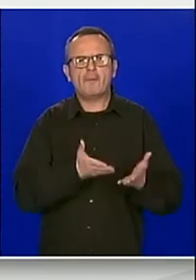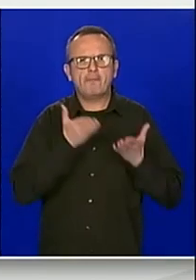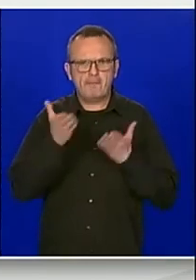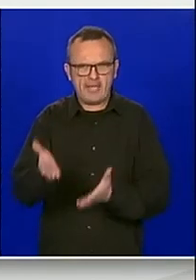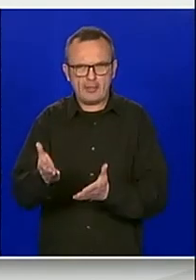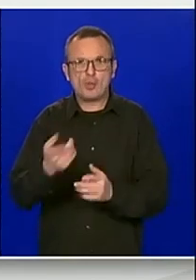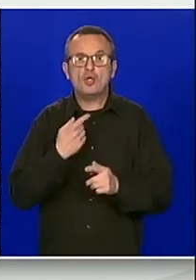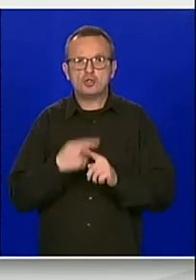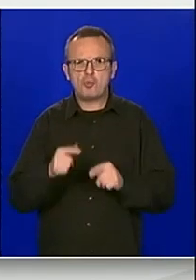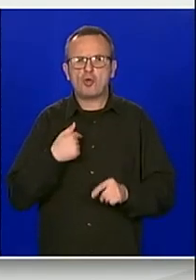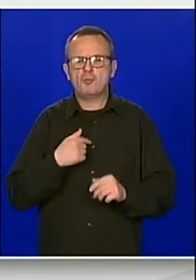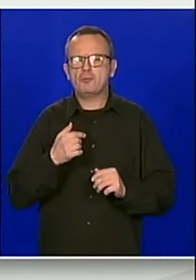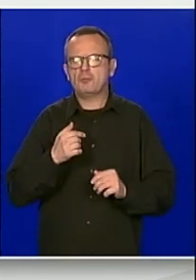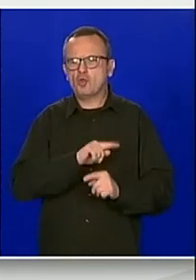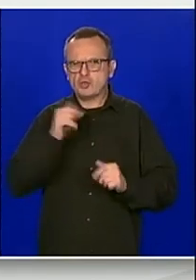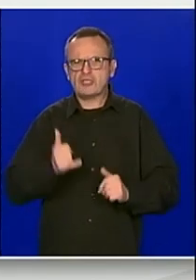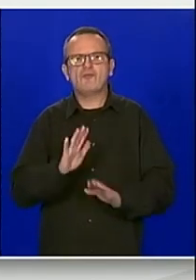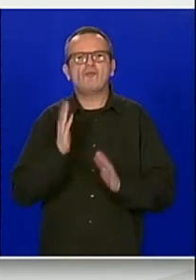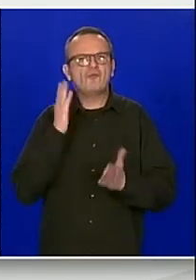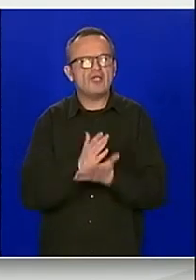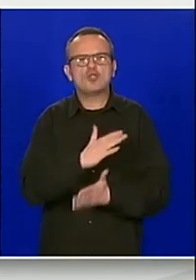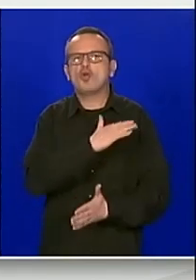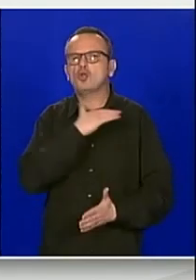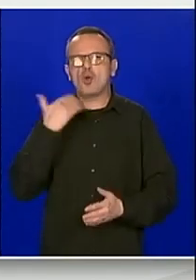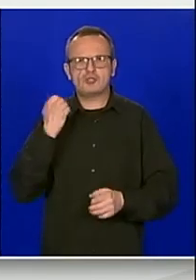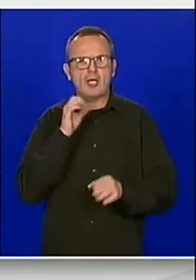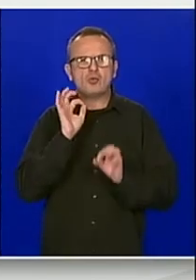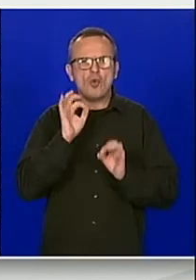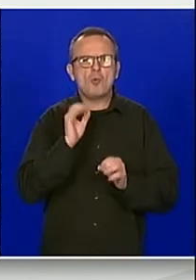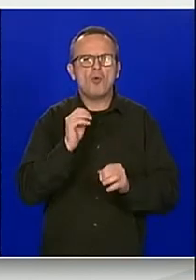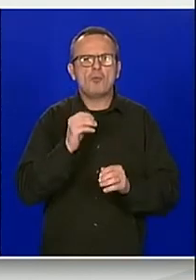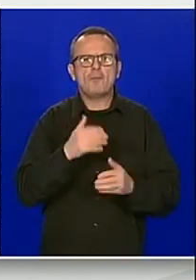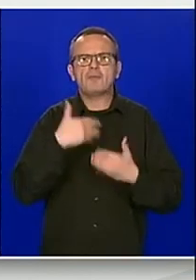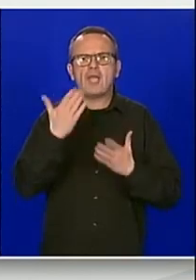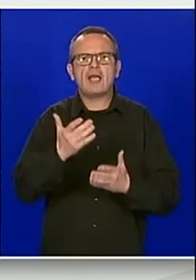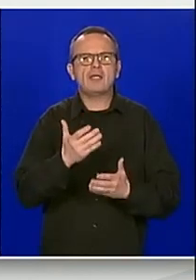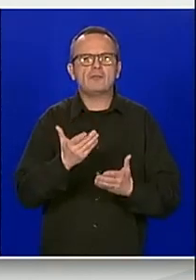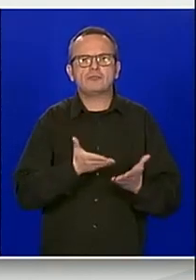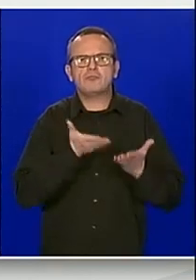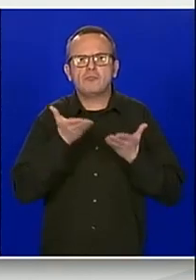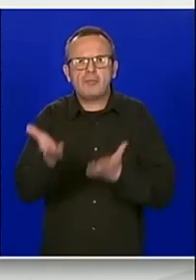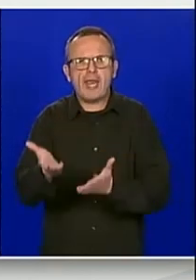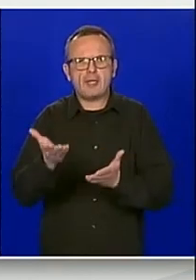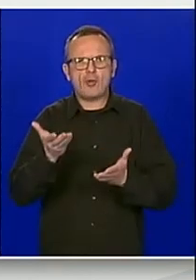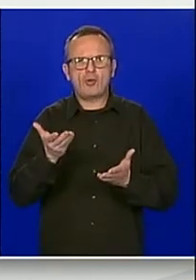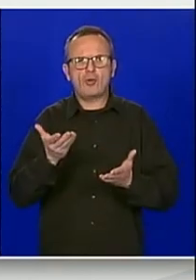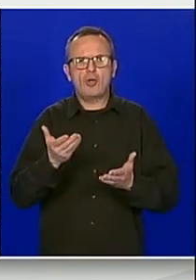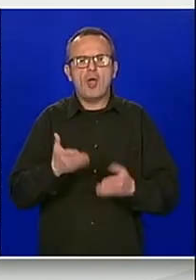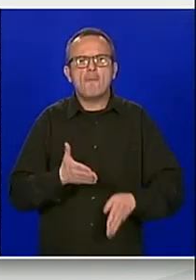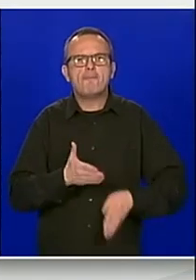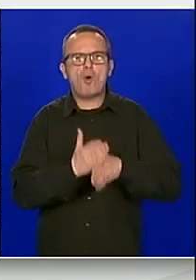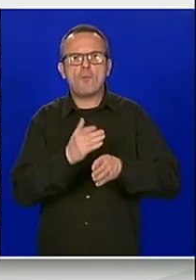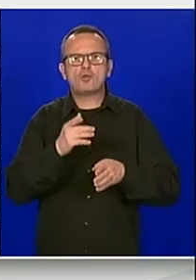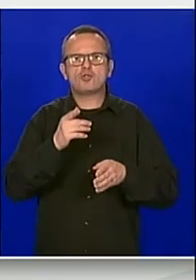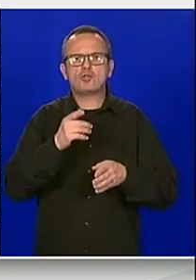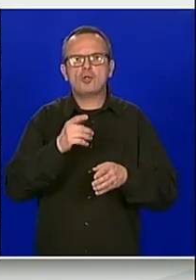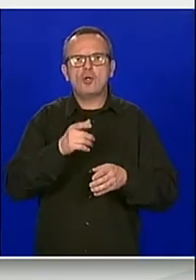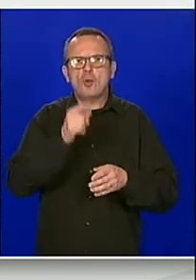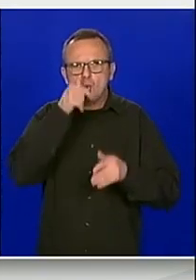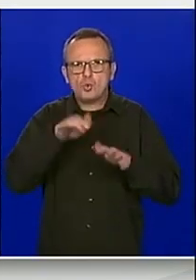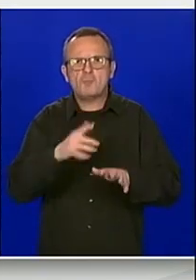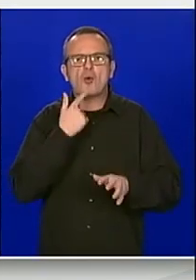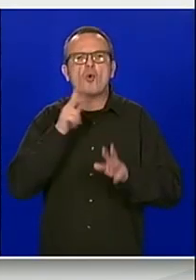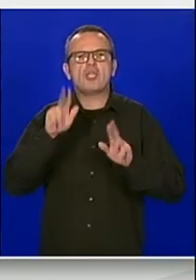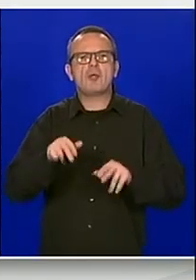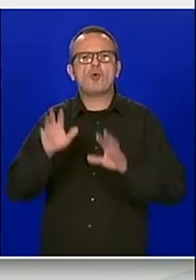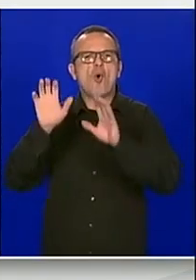mjere za naše ovršenike i vjerujemo da će zakon koji u proceduri sabora to potvrditi, dakle, sa svim onim mirama koji smo najavili izmjenama i